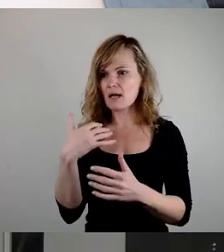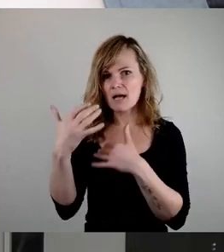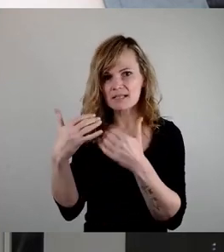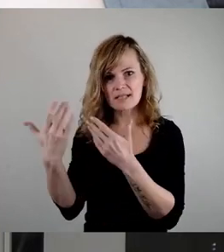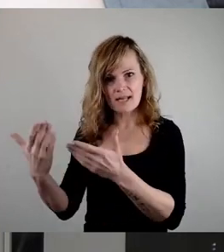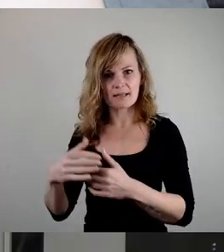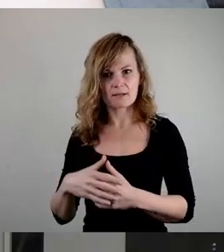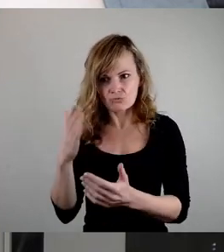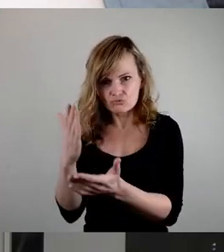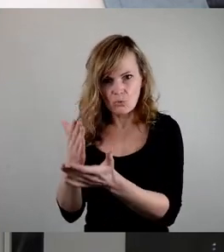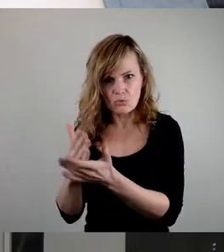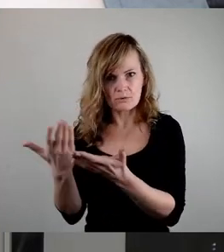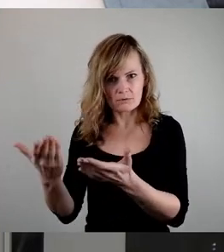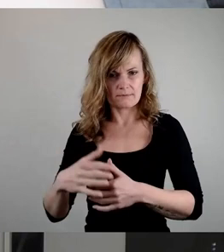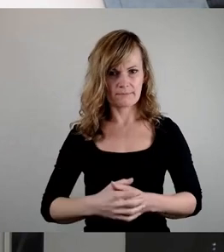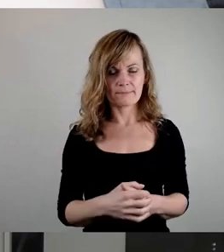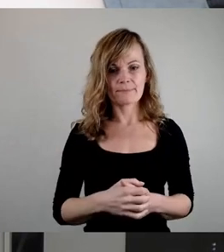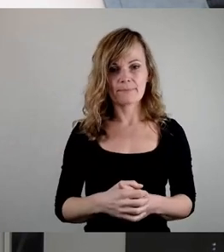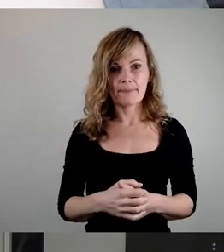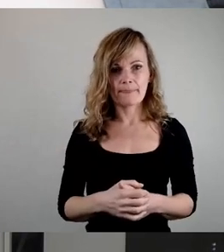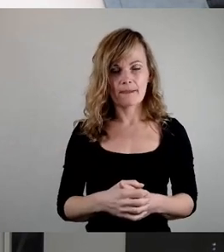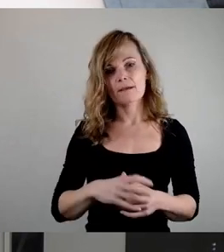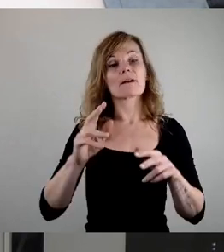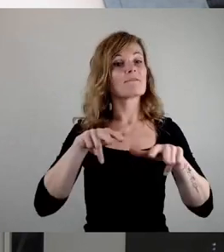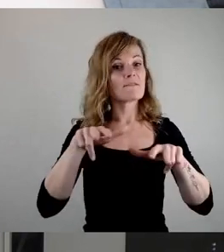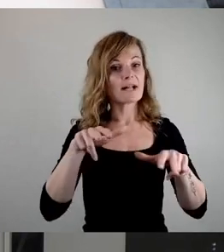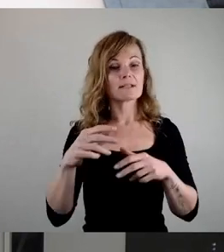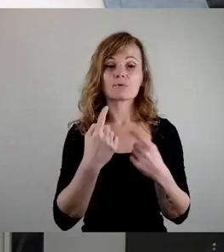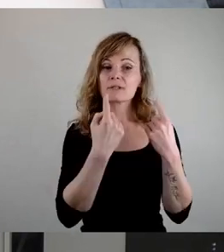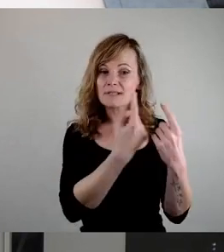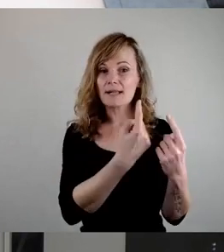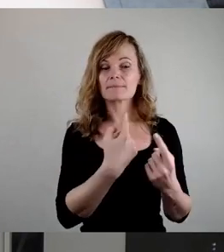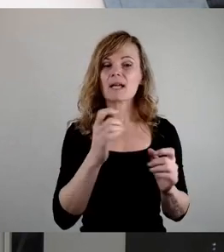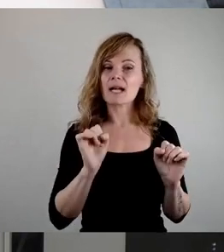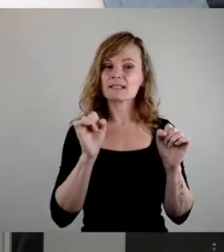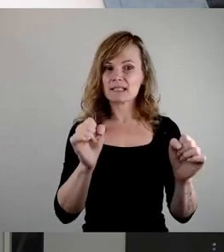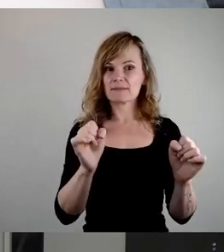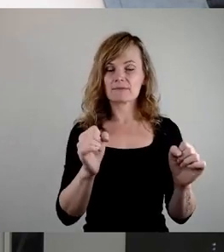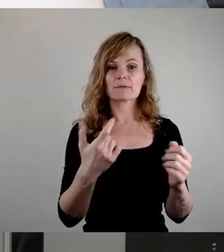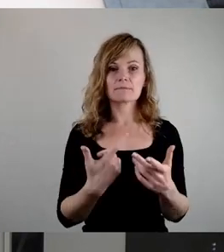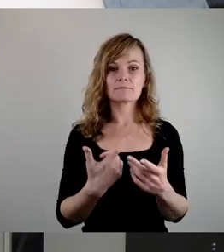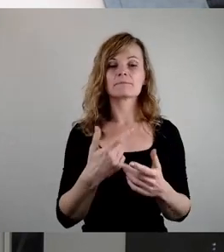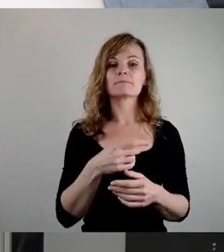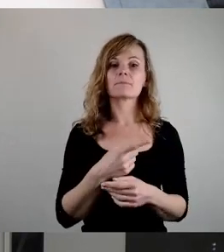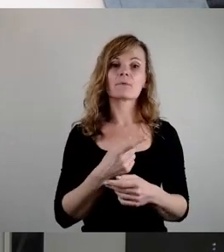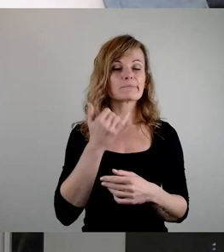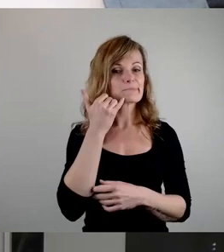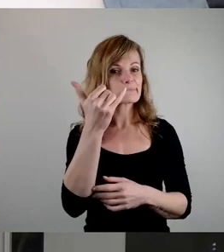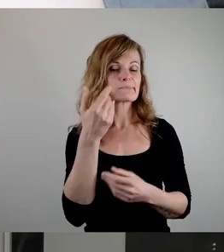das erfolgt ist. Die Verwaltung soll aktiv auf die Schulen zugehen und fragen. Auch dies ist erfolgt.